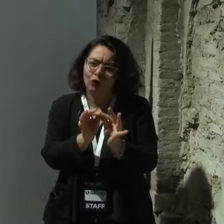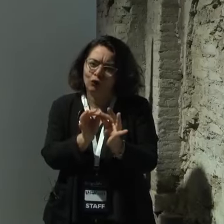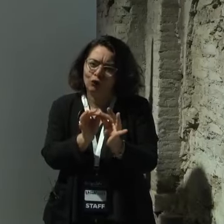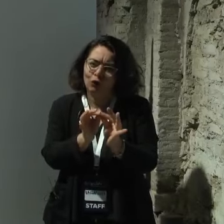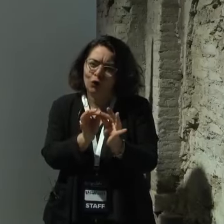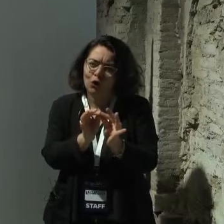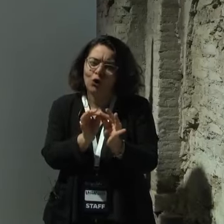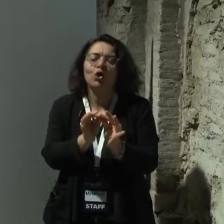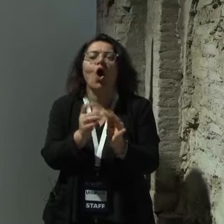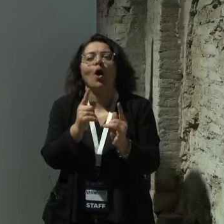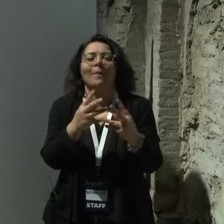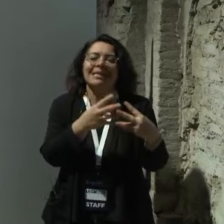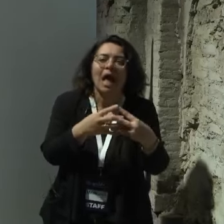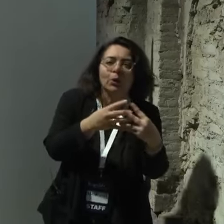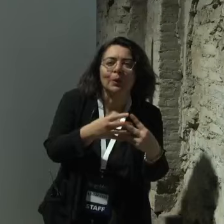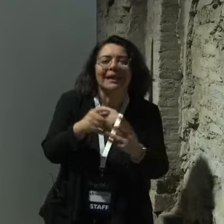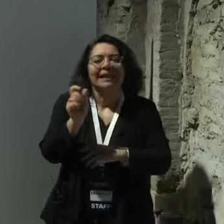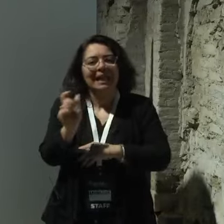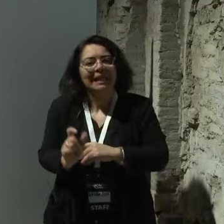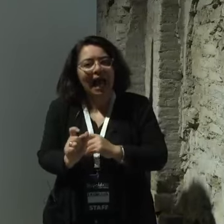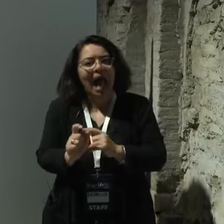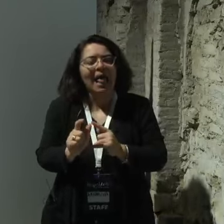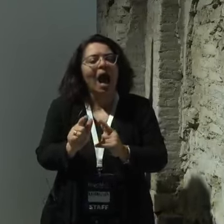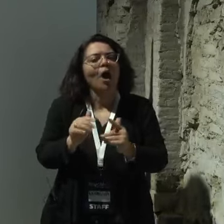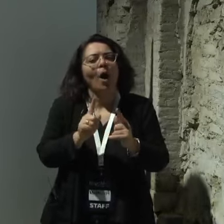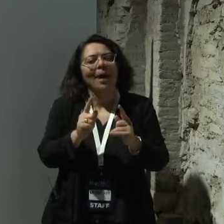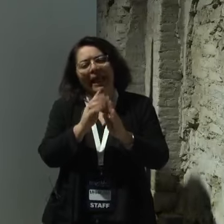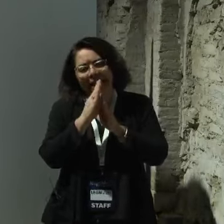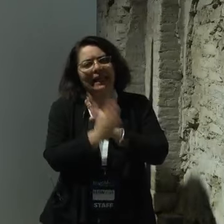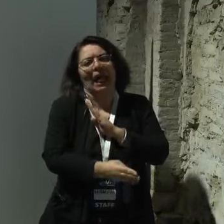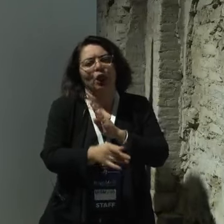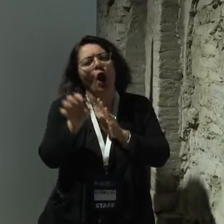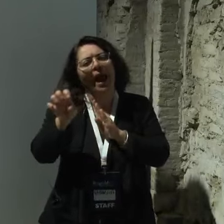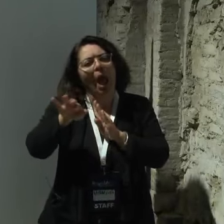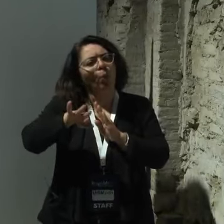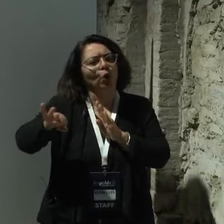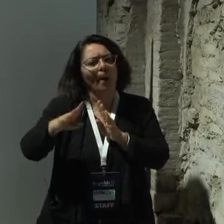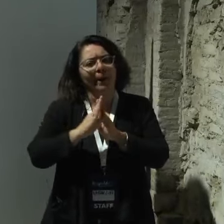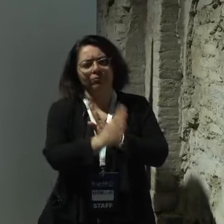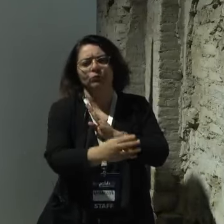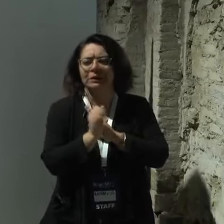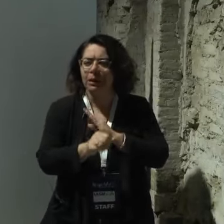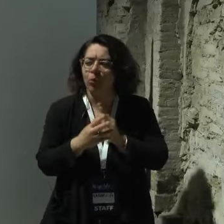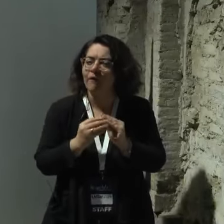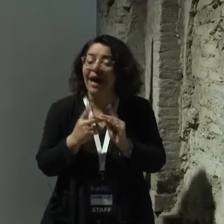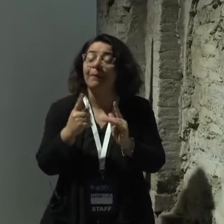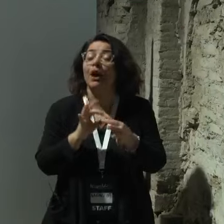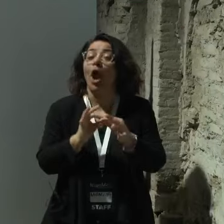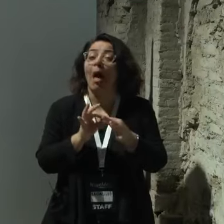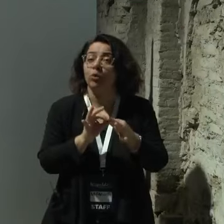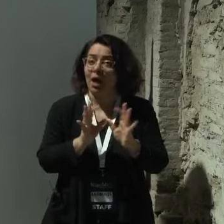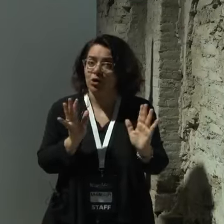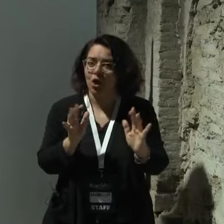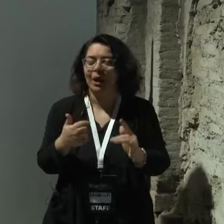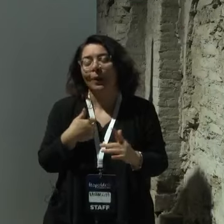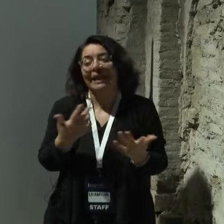senza passare per l'Europa, per le collaborazioni. Allora io voglio proporre qui, quest'oggi e spero che diventi